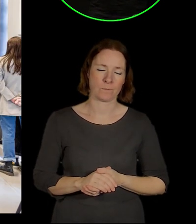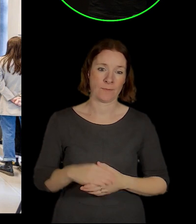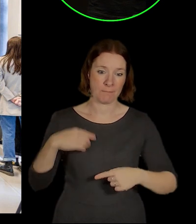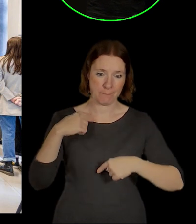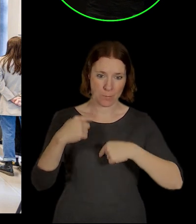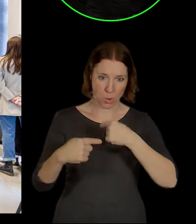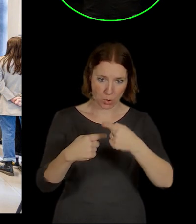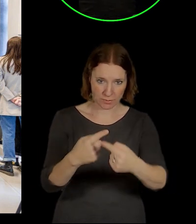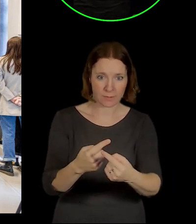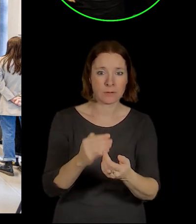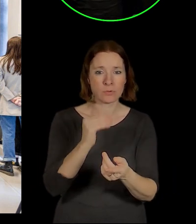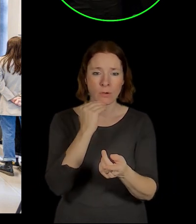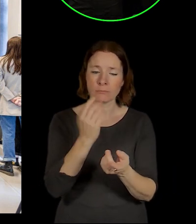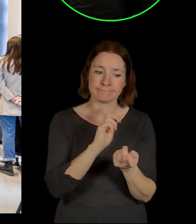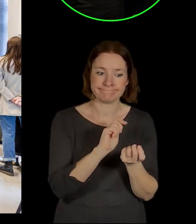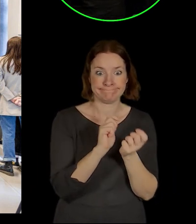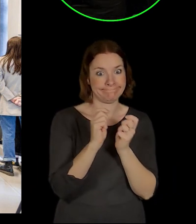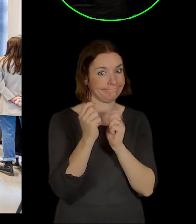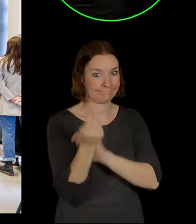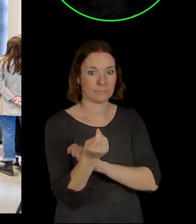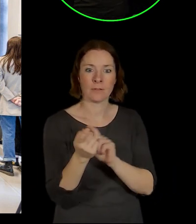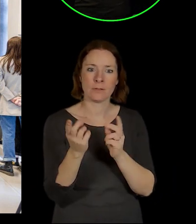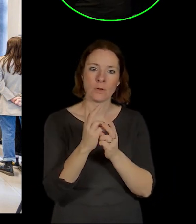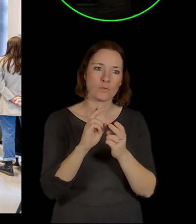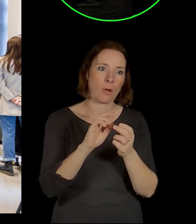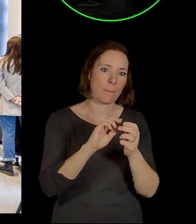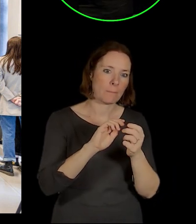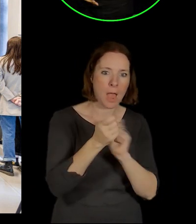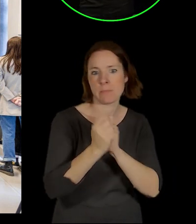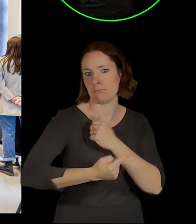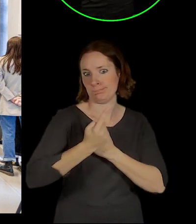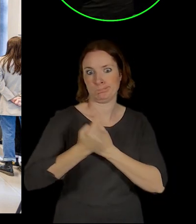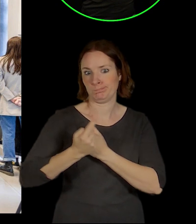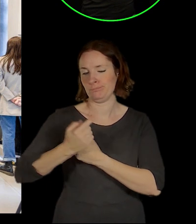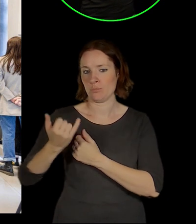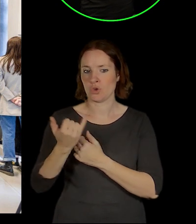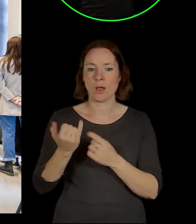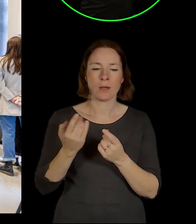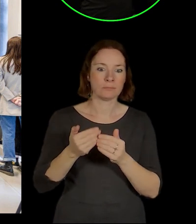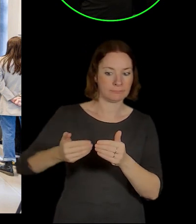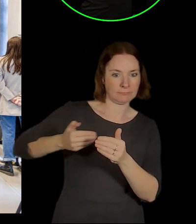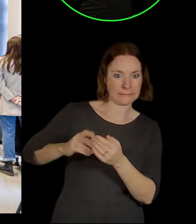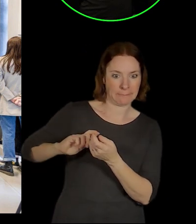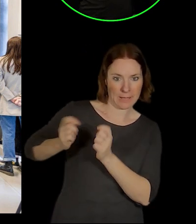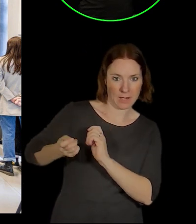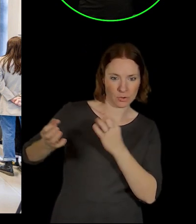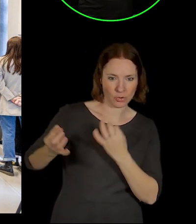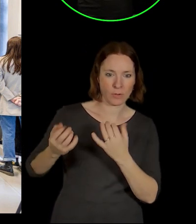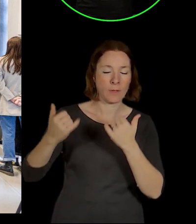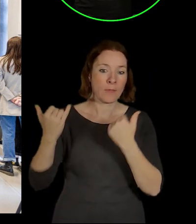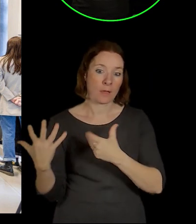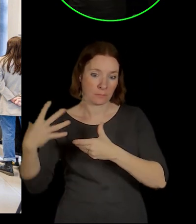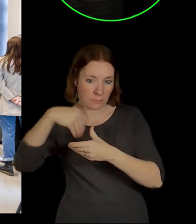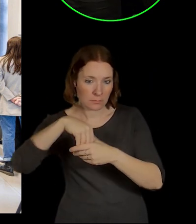proměnlivý, dynamický a pořád se něco mění. Nejnovější změny související s implementací